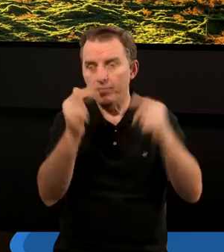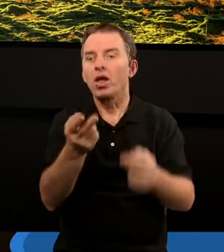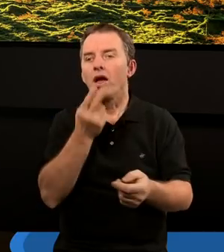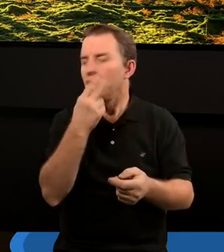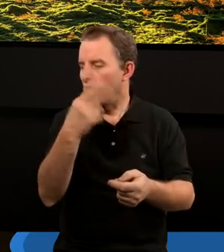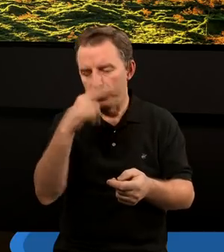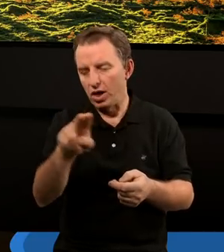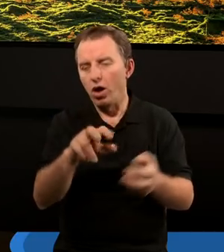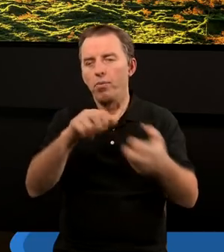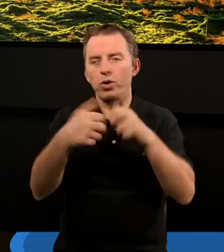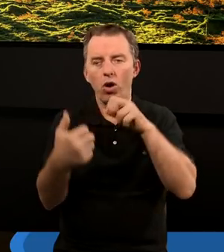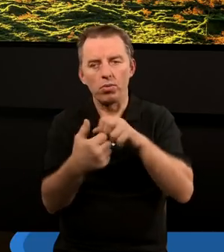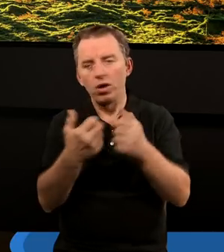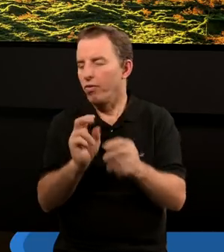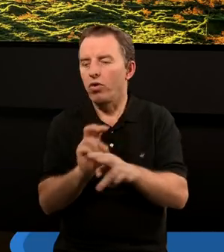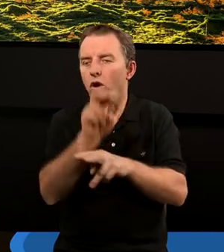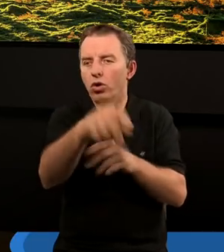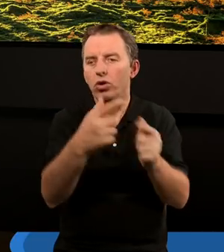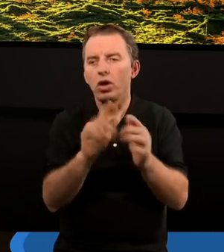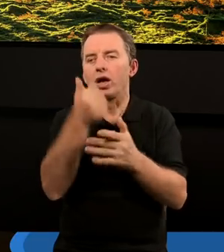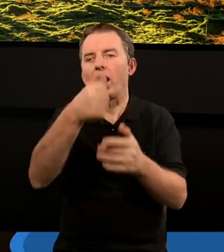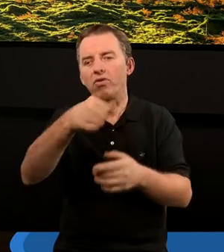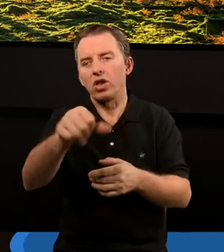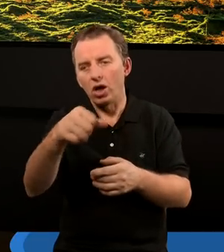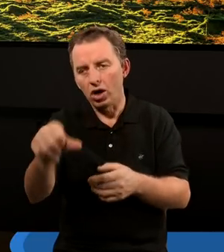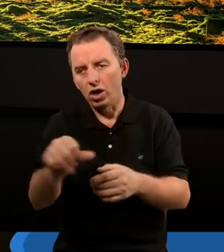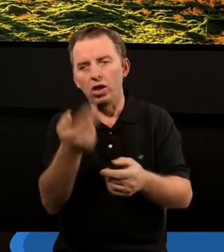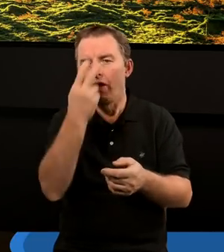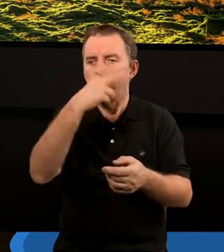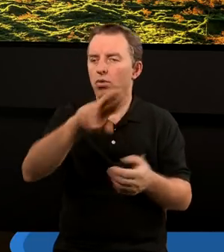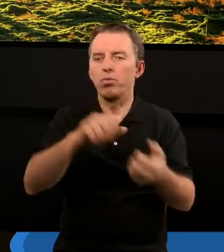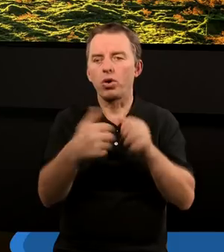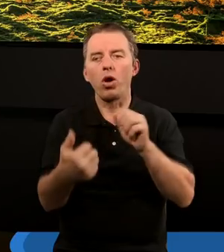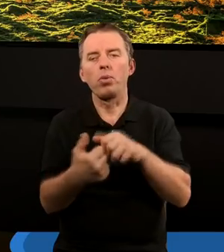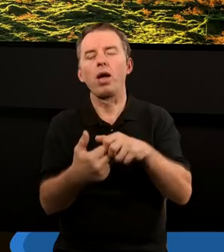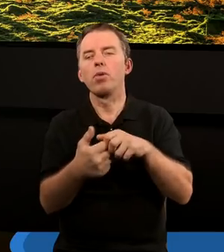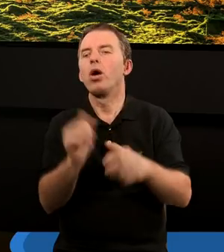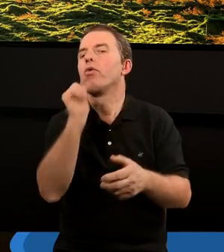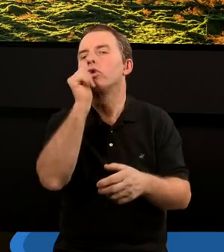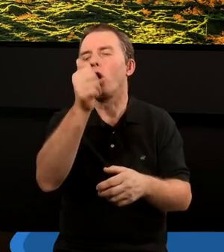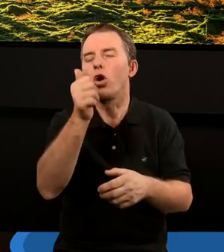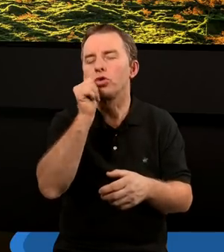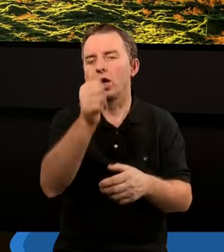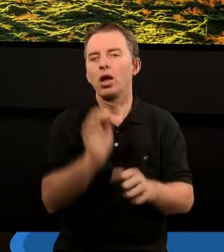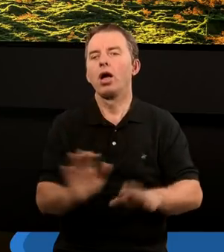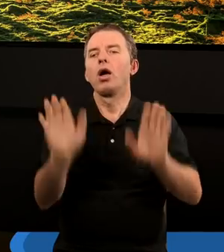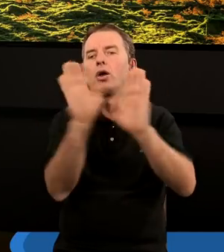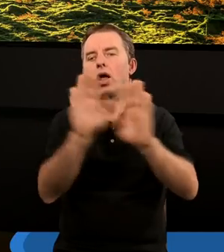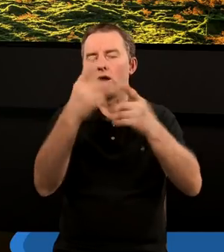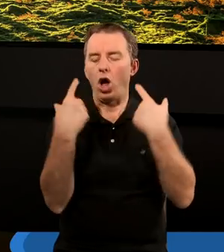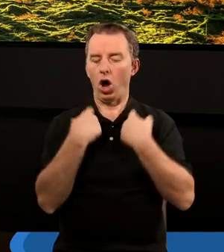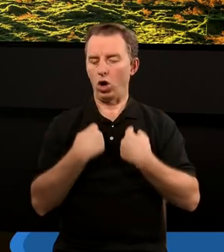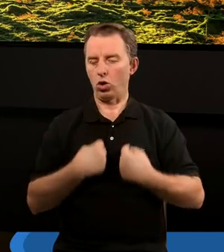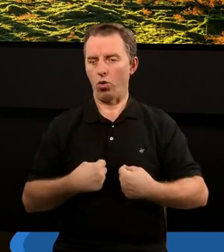nie widziałyby problemu nie tylko w chodzeniu do kościoła raz w tygodniu, ale nie widziałyby problemu w codziennym nabożeństwie, nawet